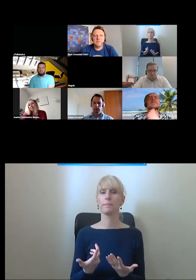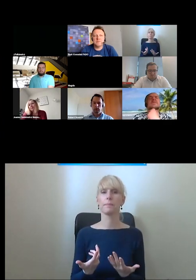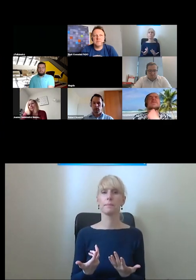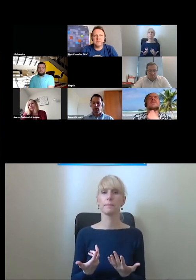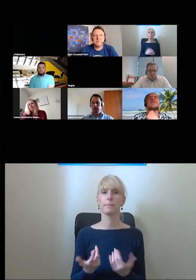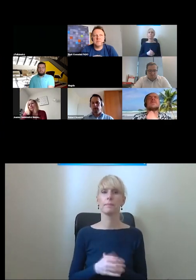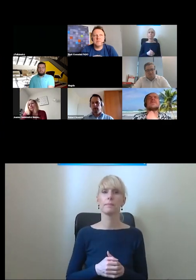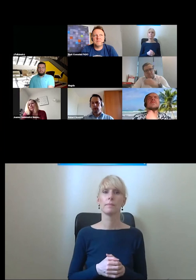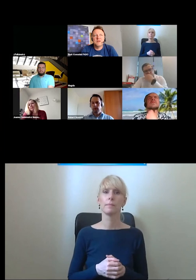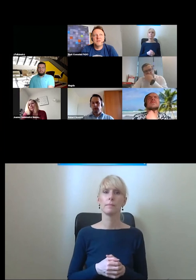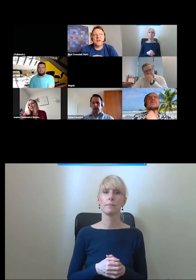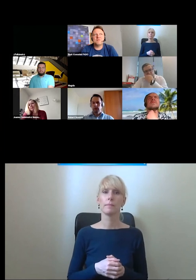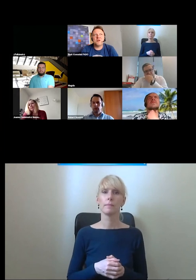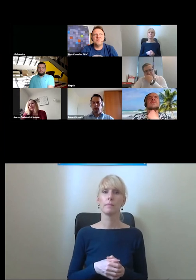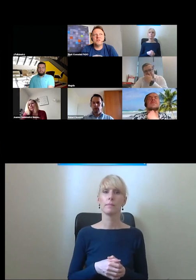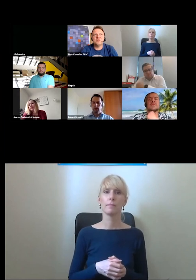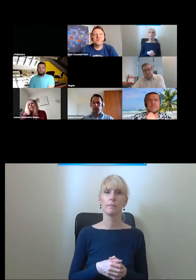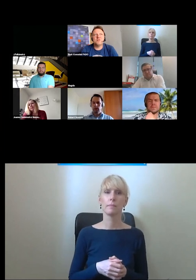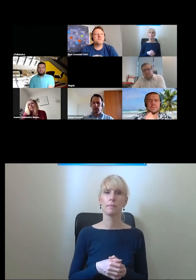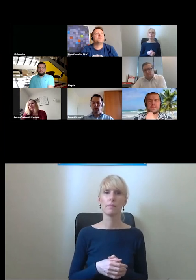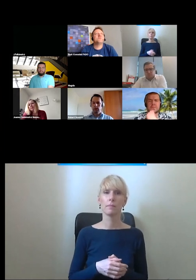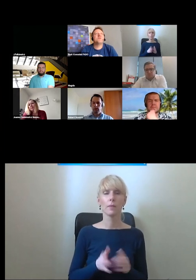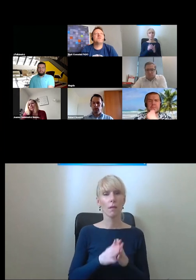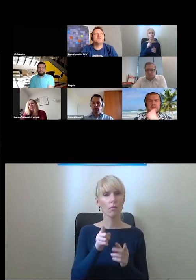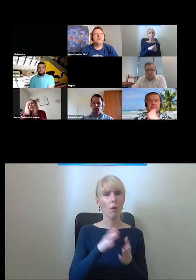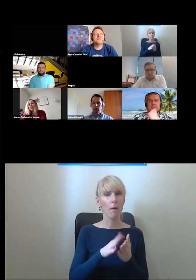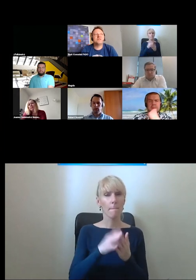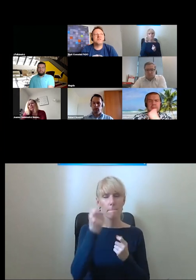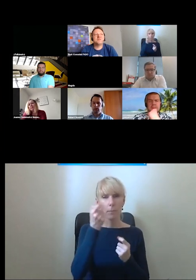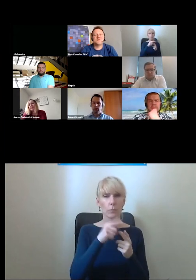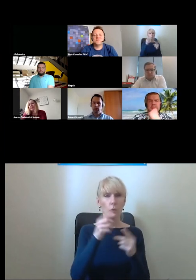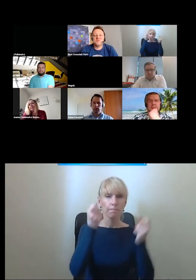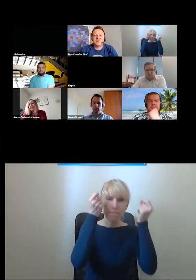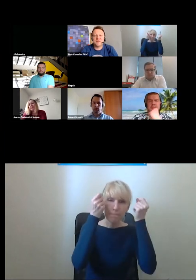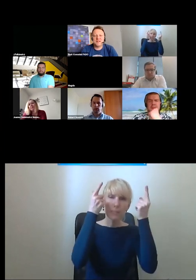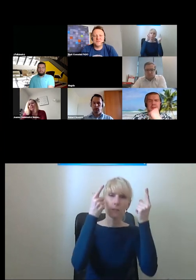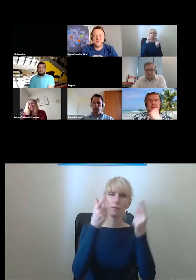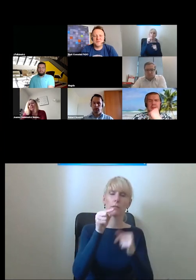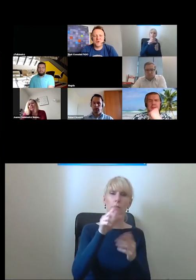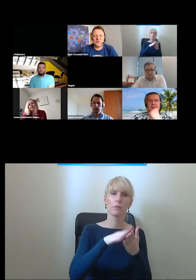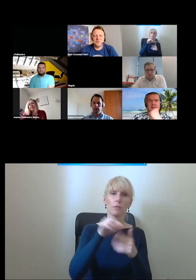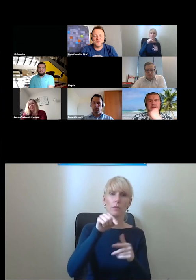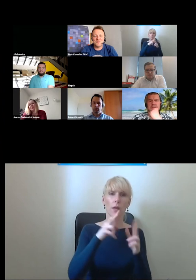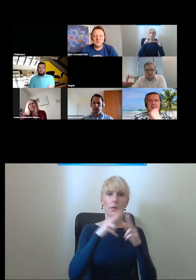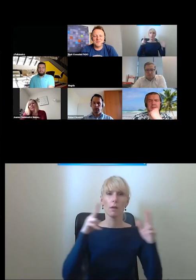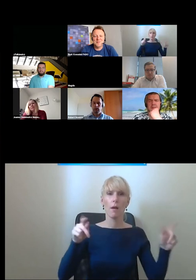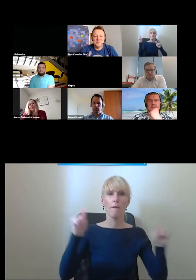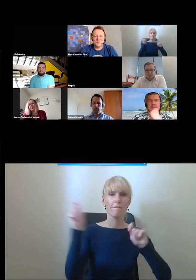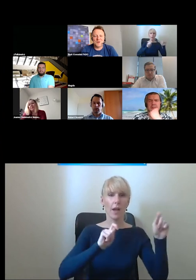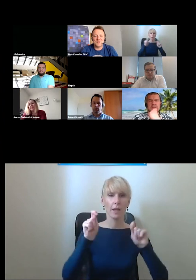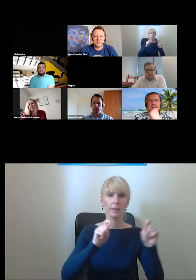jakąś taką myśl która by powodowała że w te wakacje będziemy spokojnie o tym